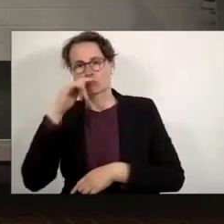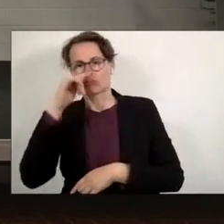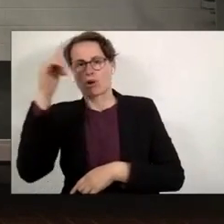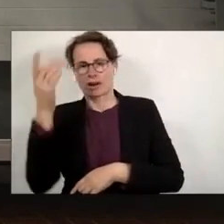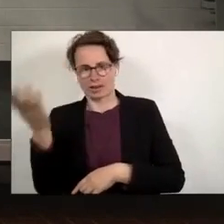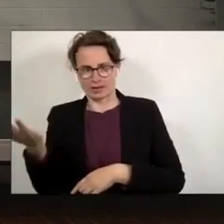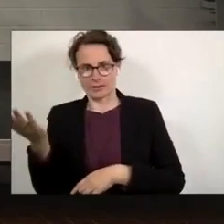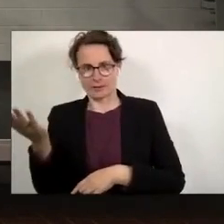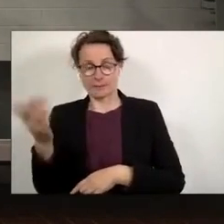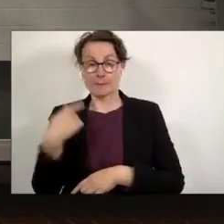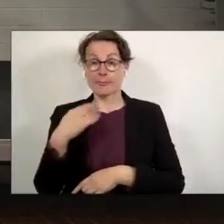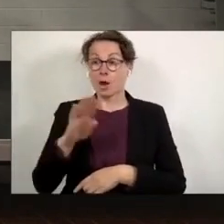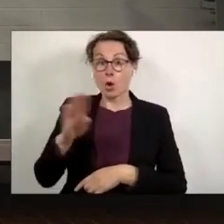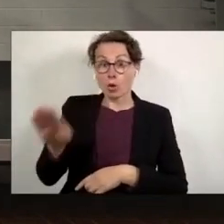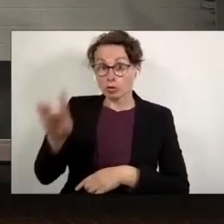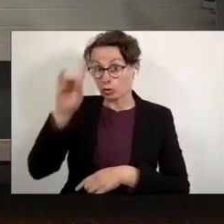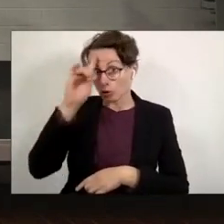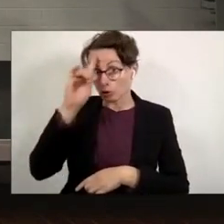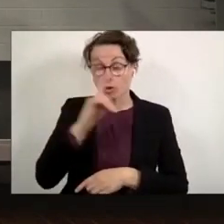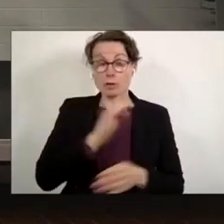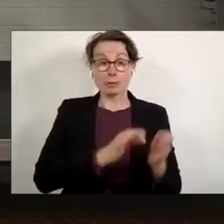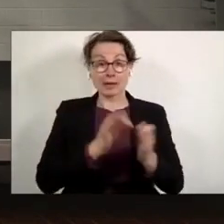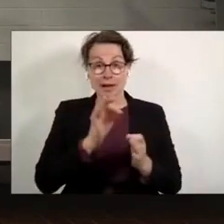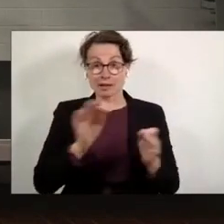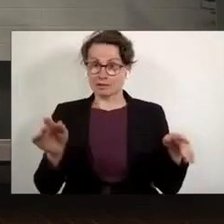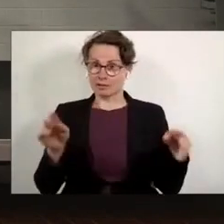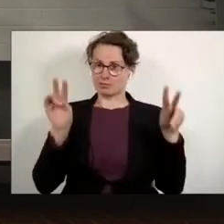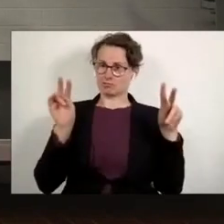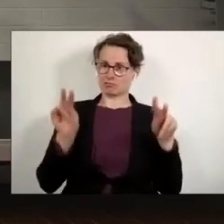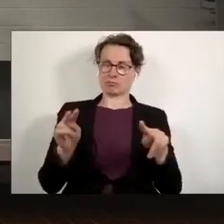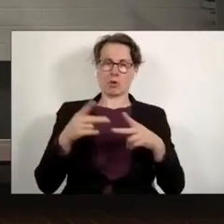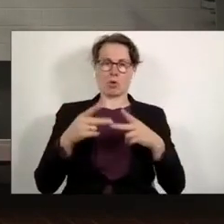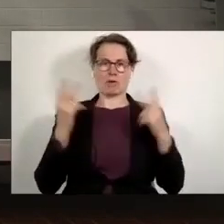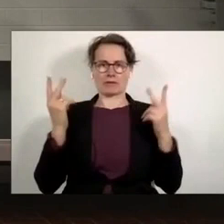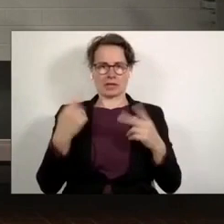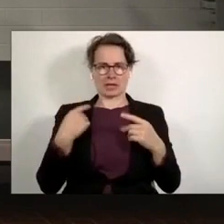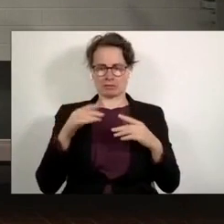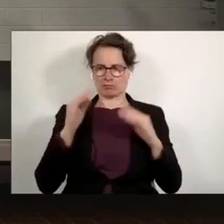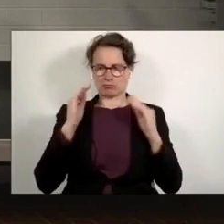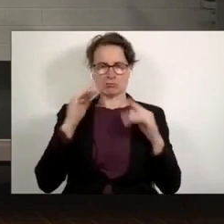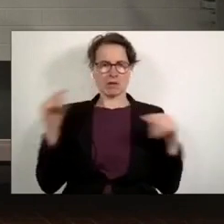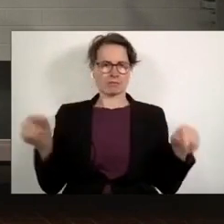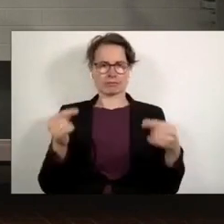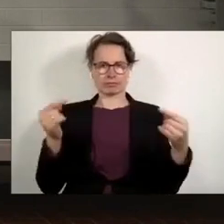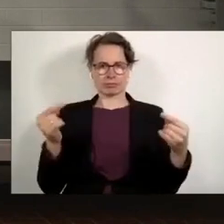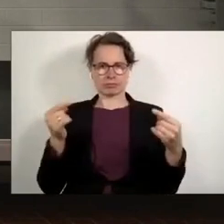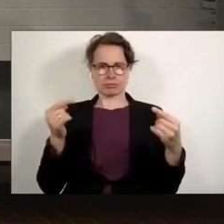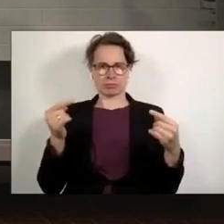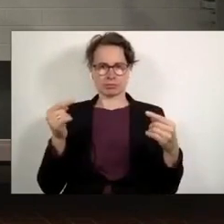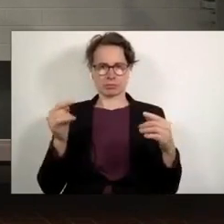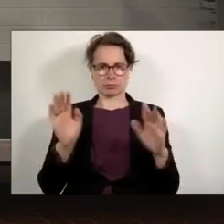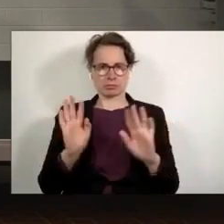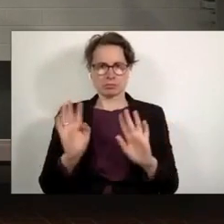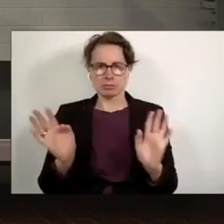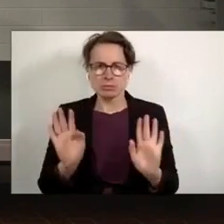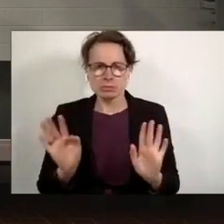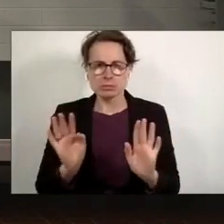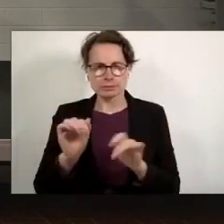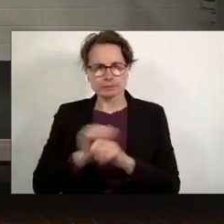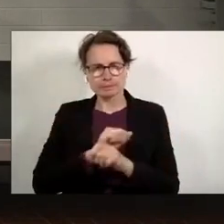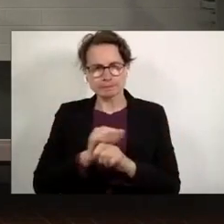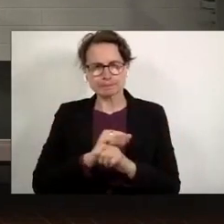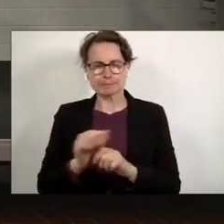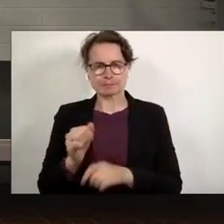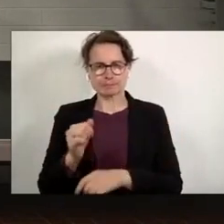Ostdeutsche Migranten und Migrantinnen gelten in der öffentlichen Imagination als verfeindete Gruppen und lassen sich kaum anders denken. Das utopische